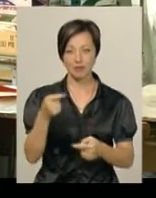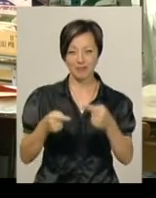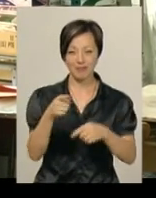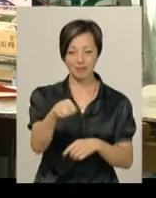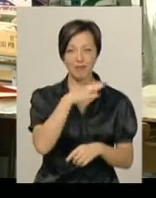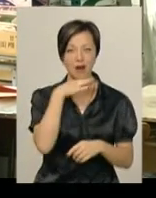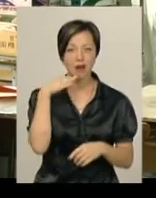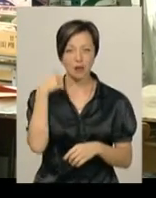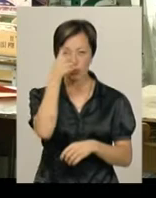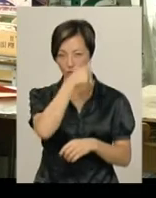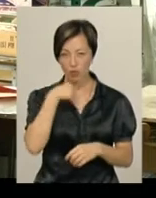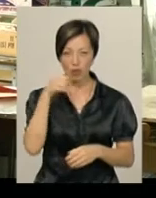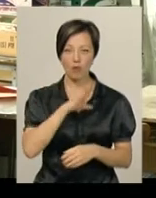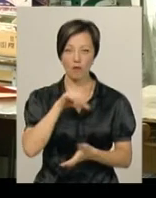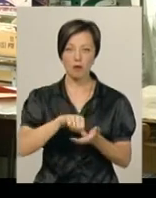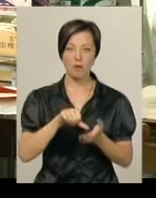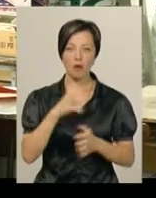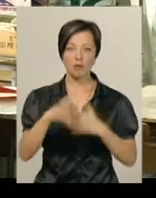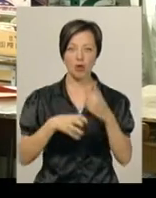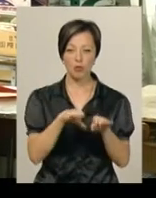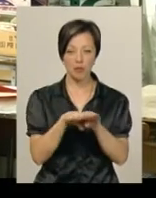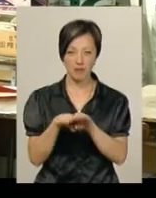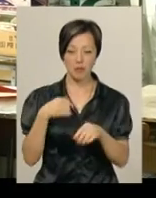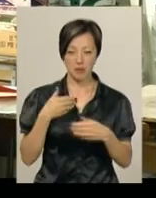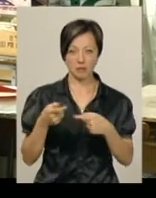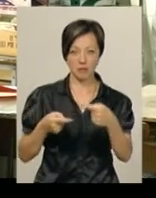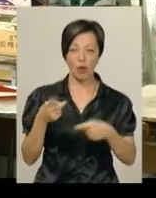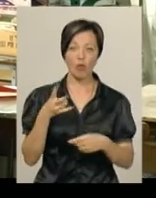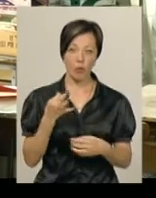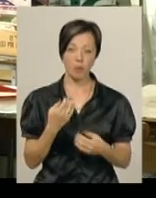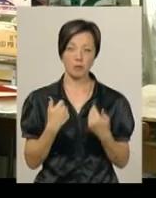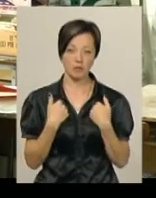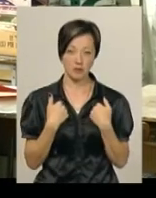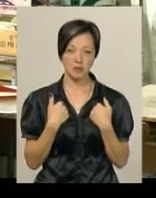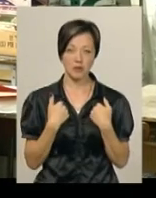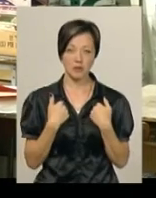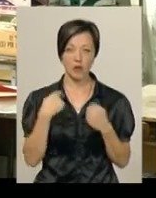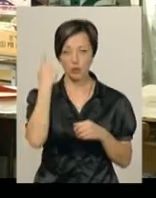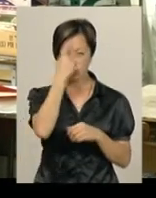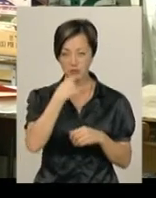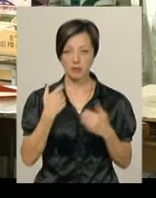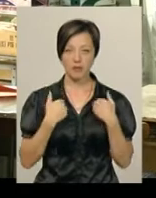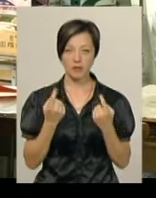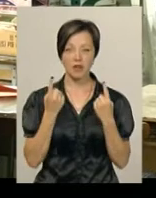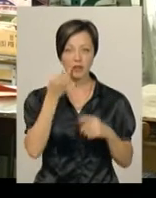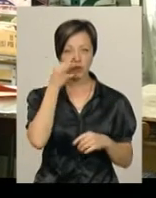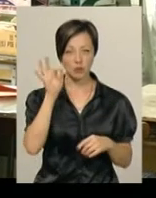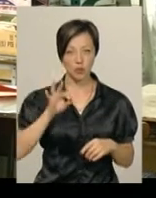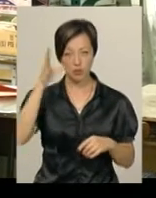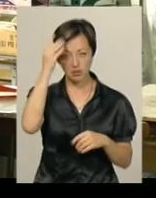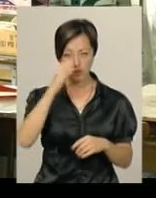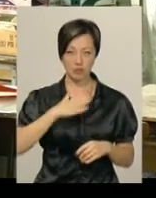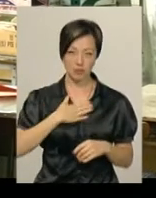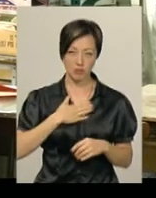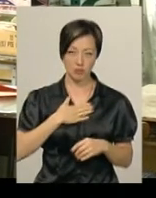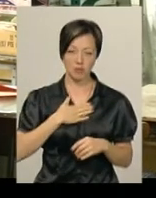і виступали не один раз на міжнародному рівні. Але це мені принесло особисто для мене дуже великий досвід в моєму